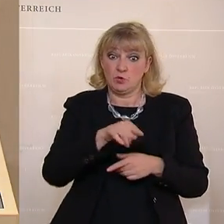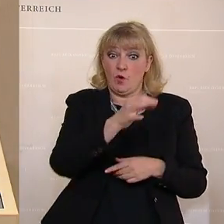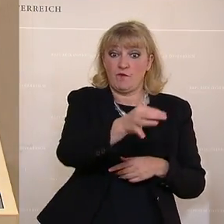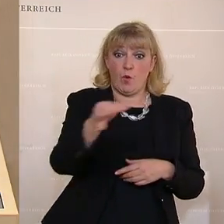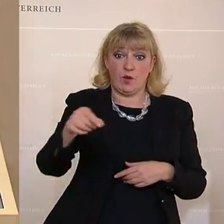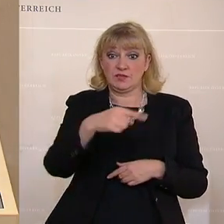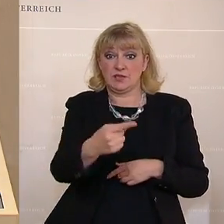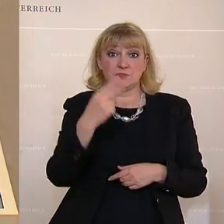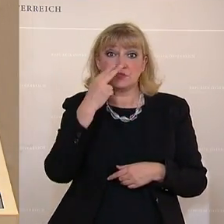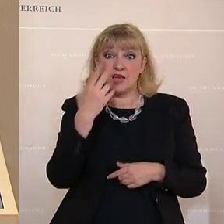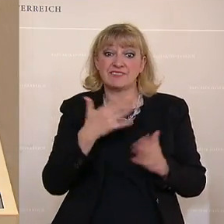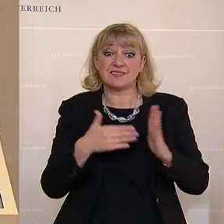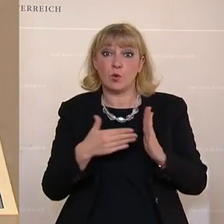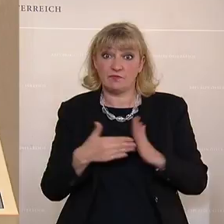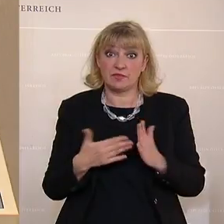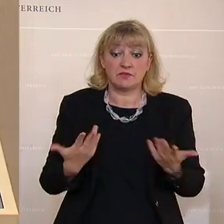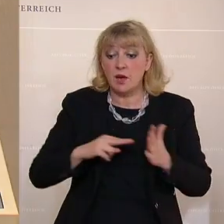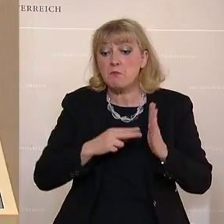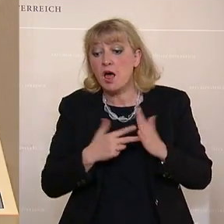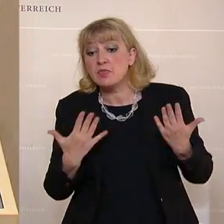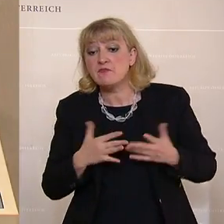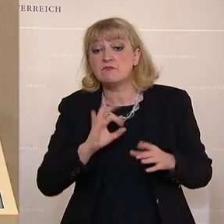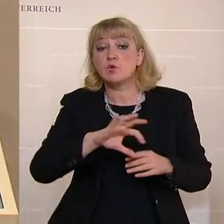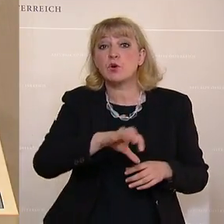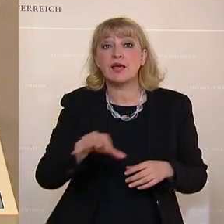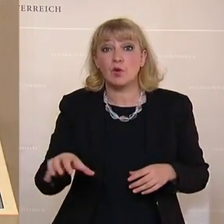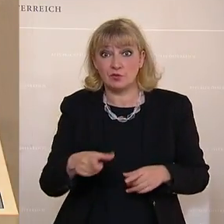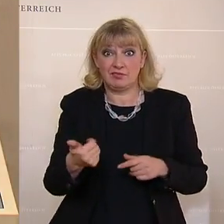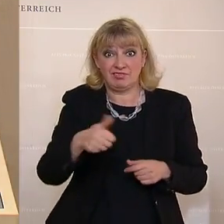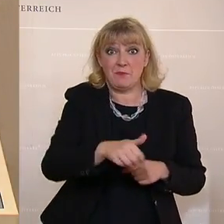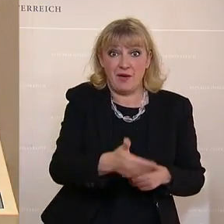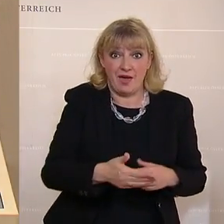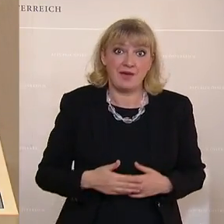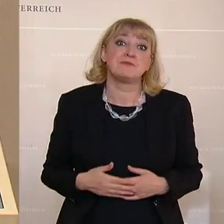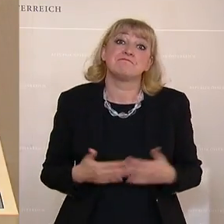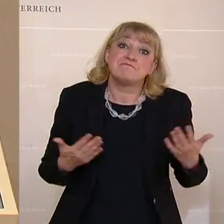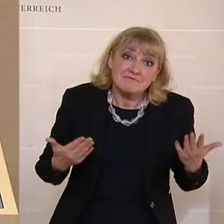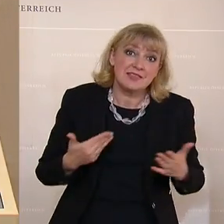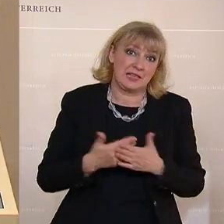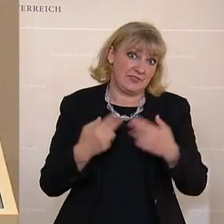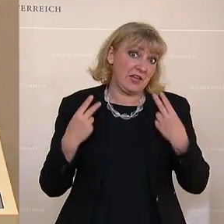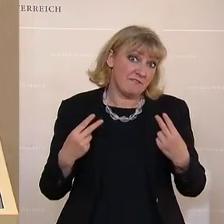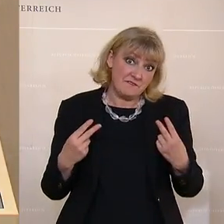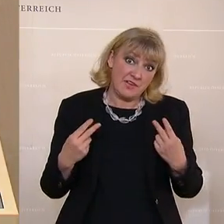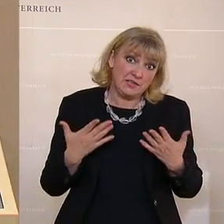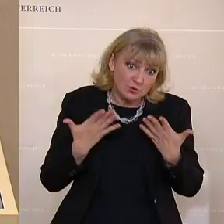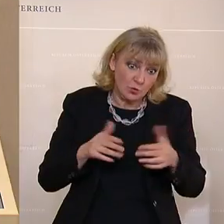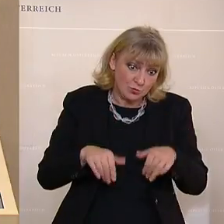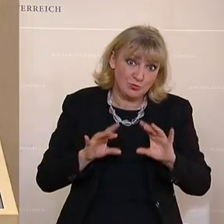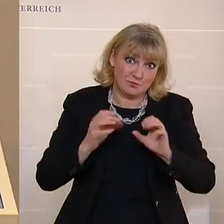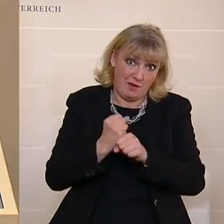sehen, was notwendig ist, die sind in der Planung für ihre Regionen auch mit dabei. Und dementsprechend ist es wichtig, das zu tun.